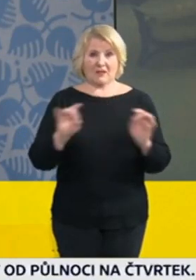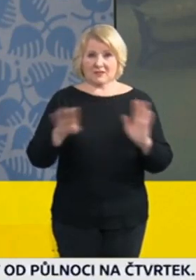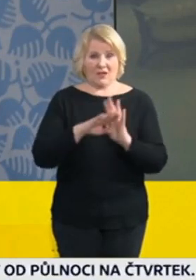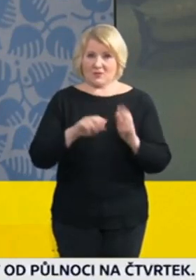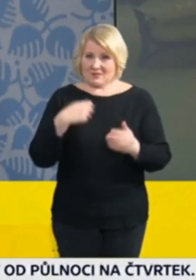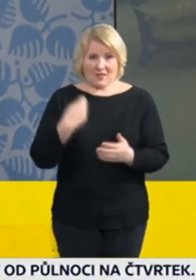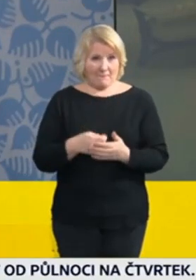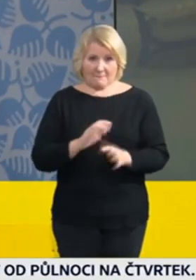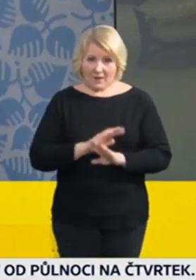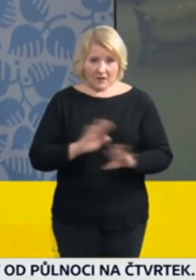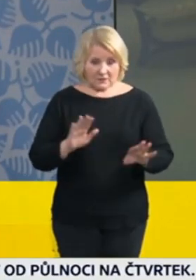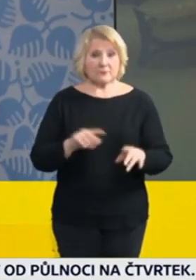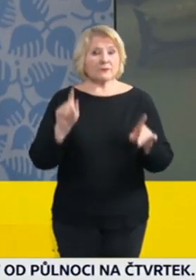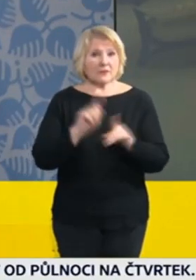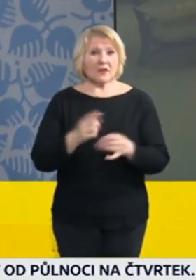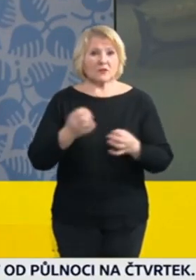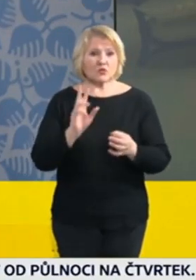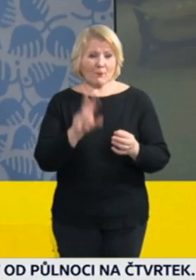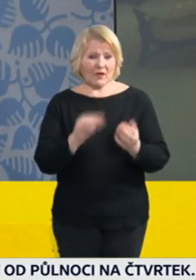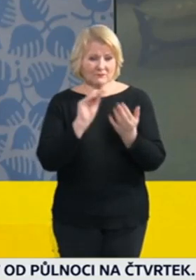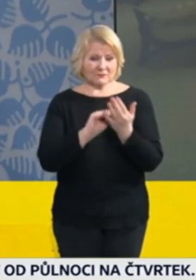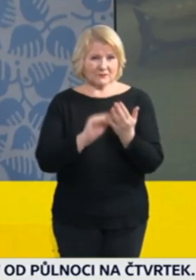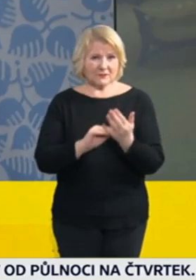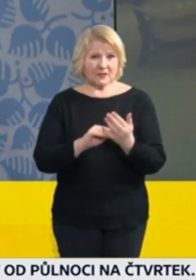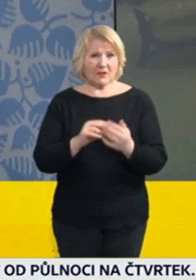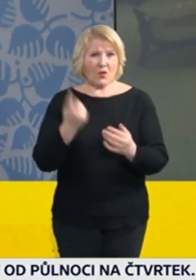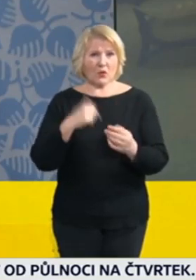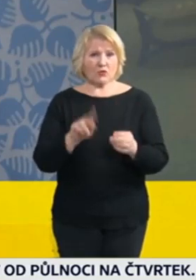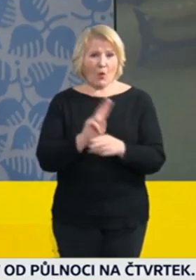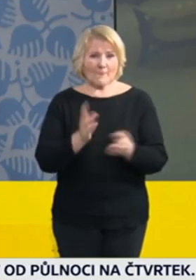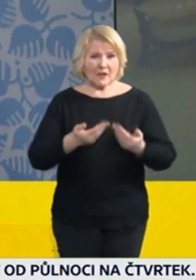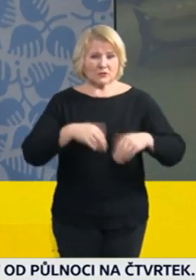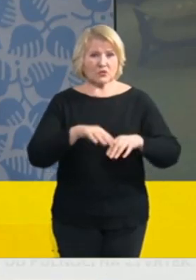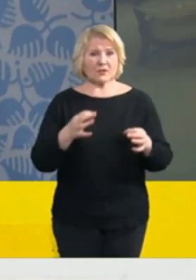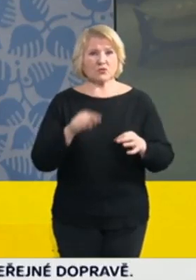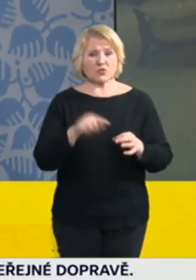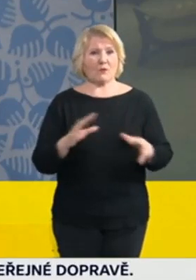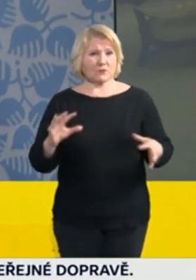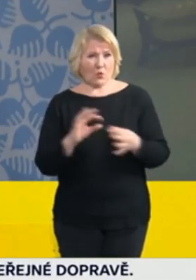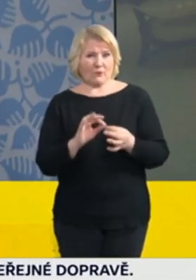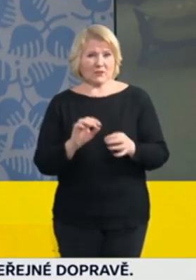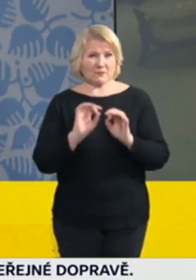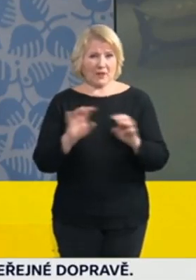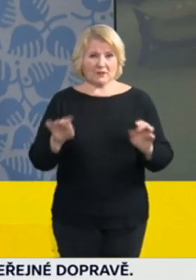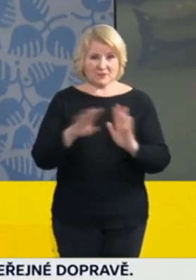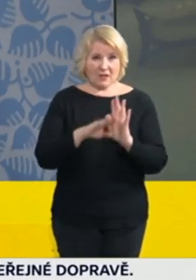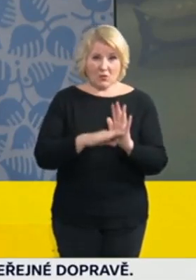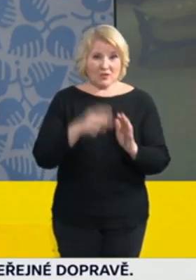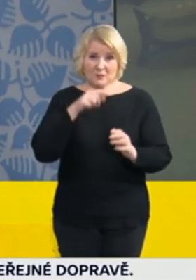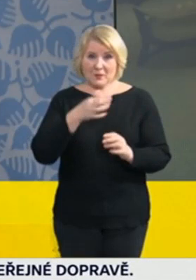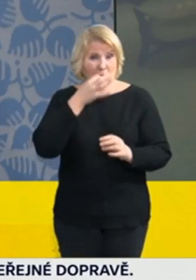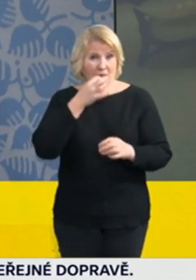upatření, která jsou dána tím pandemickým zákonem i pro futuro, nemohla platit, potom by riziko